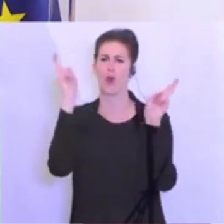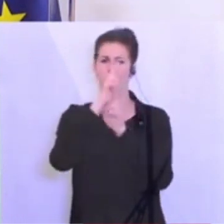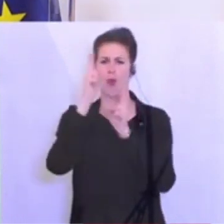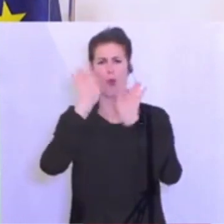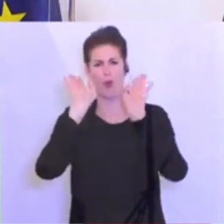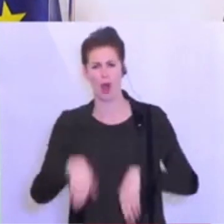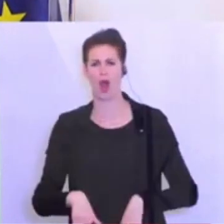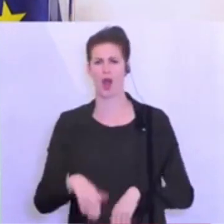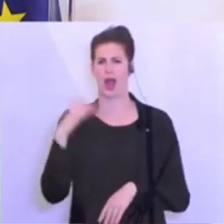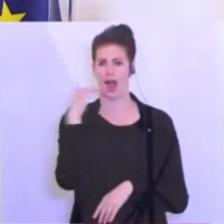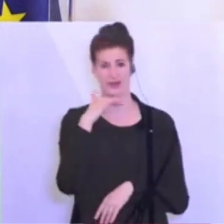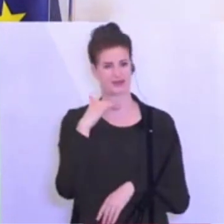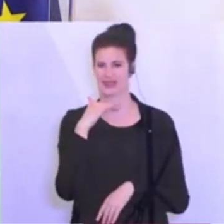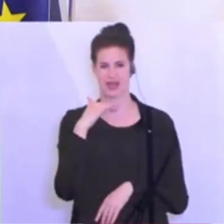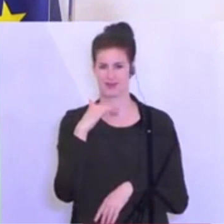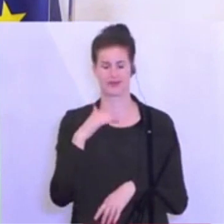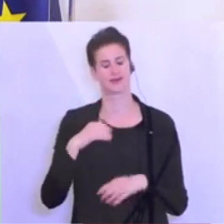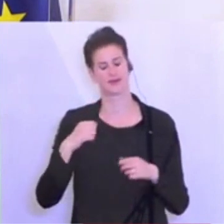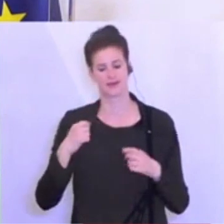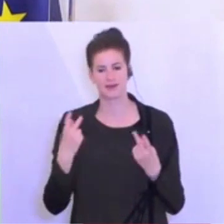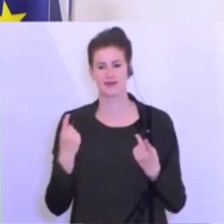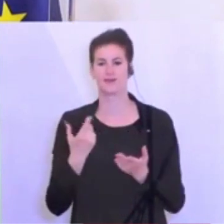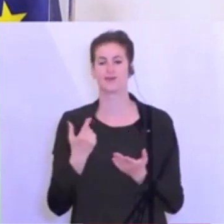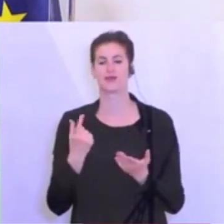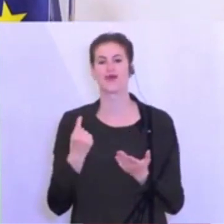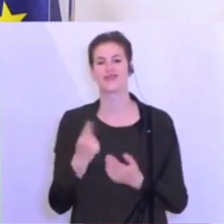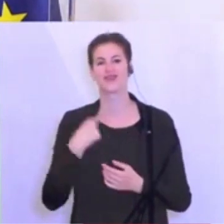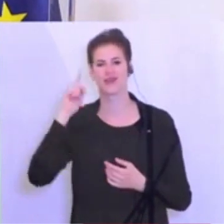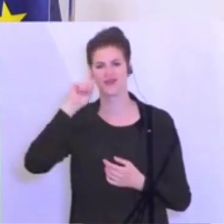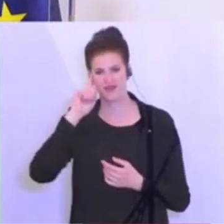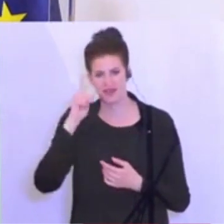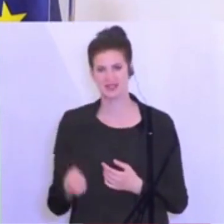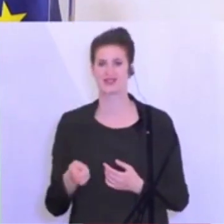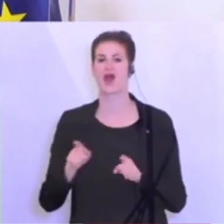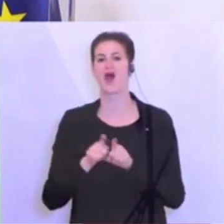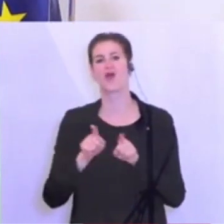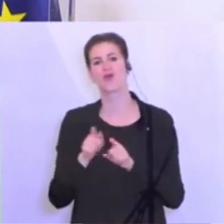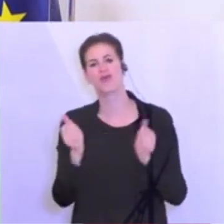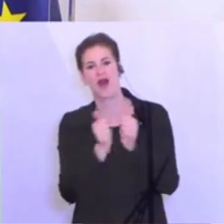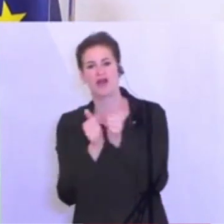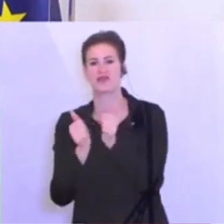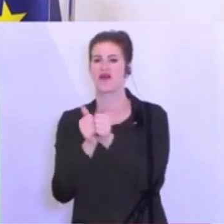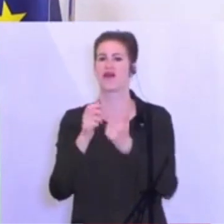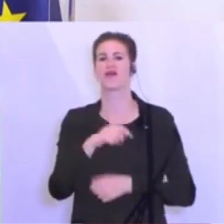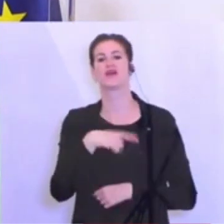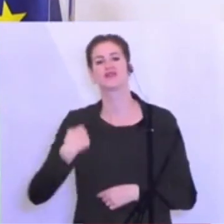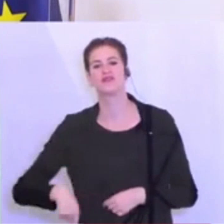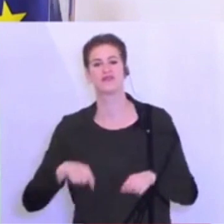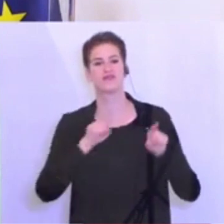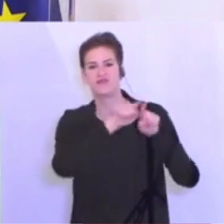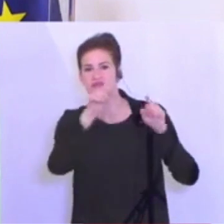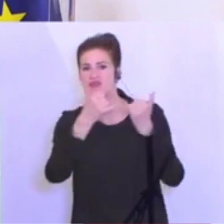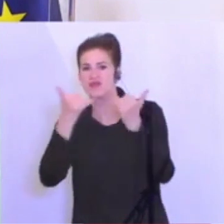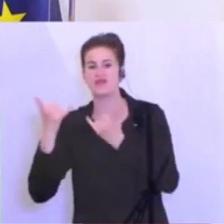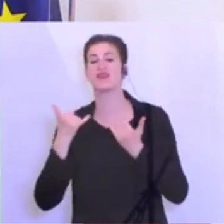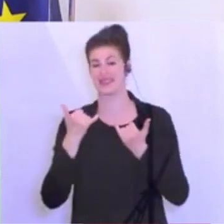Wir sind froh über die Entwicklungen in Österreich, aber wir wissen anhand unserer Partner in Singapur, in Südkorea, wie schnell es wieder zu